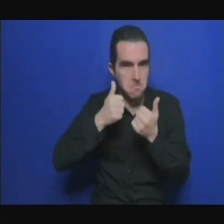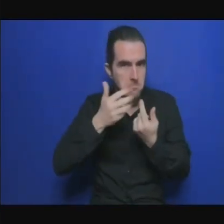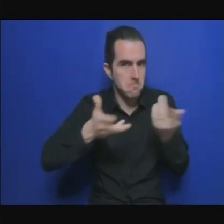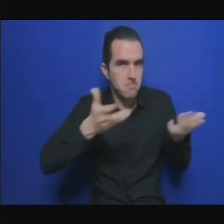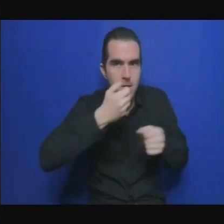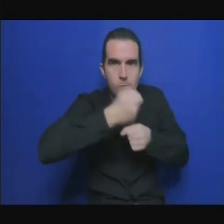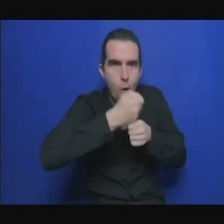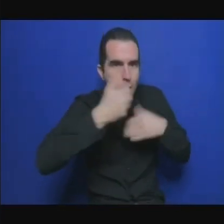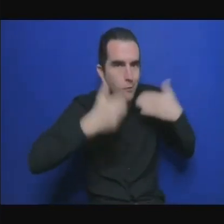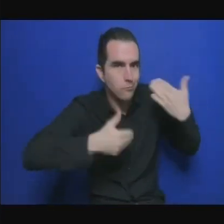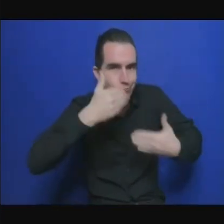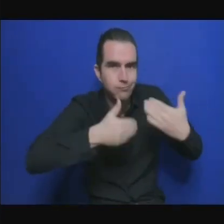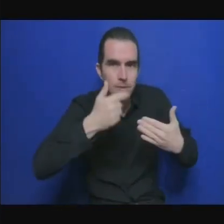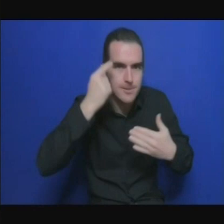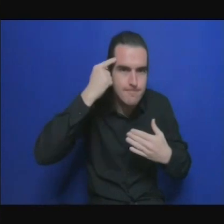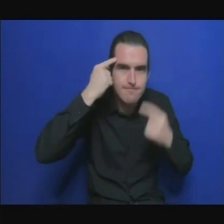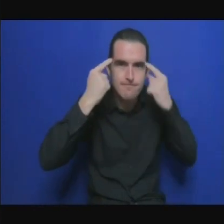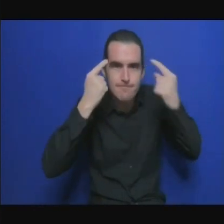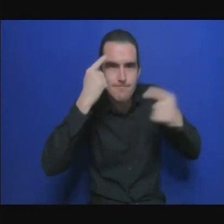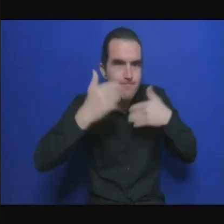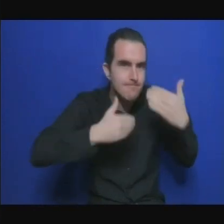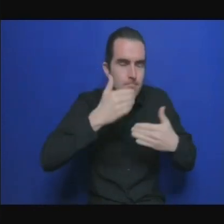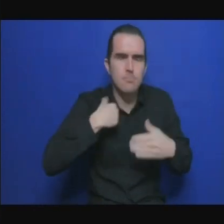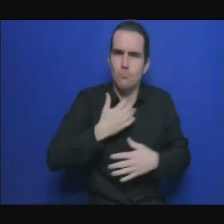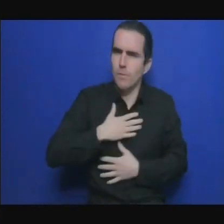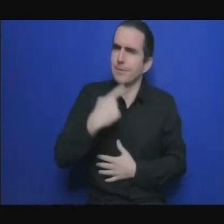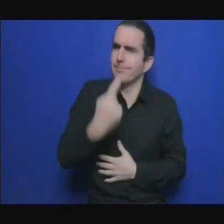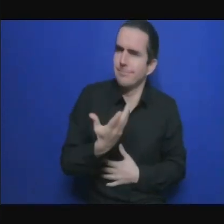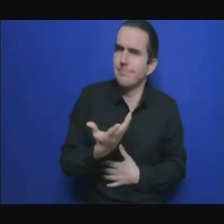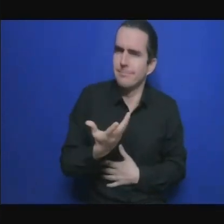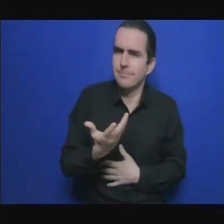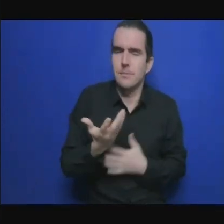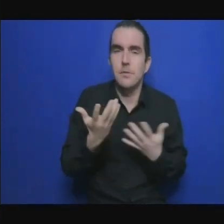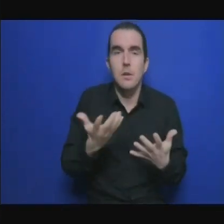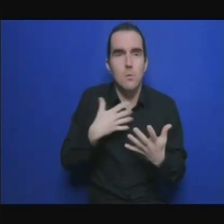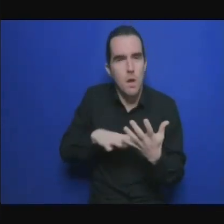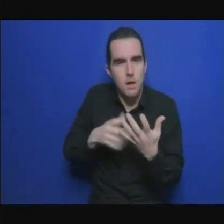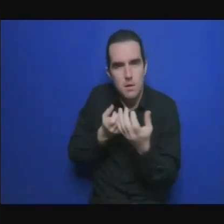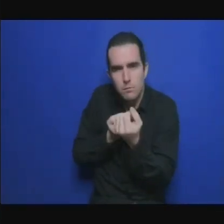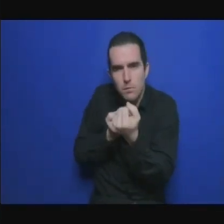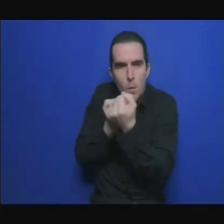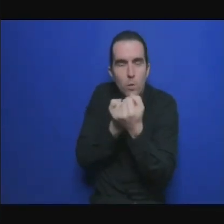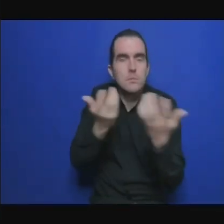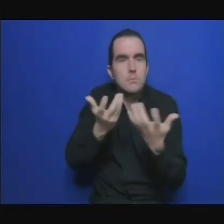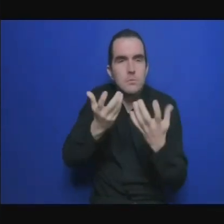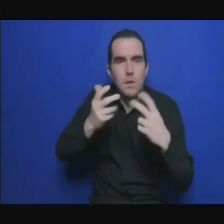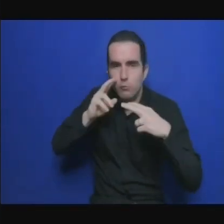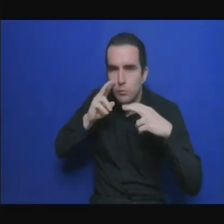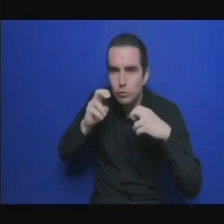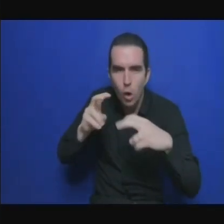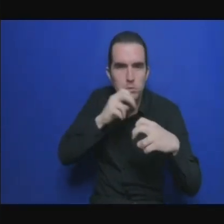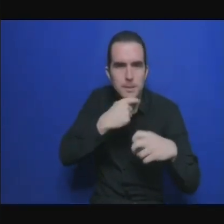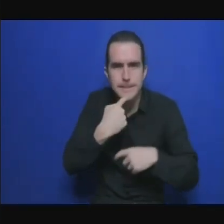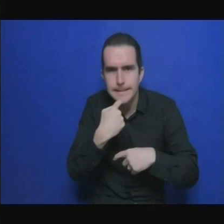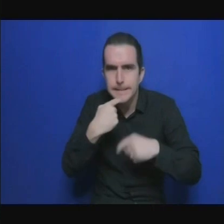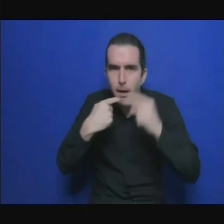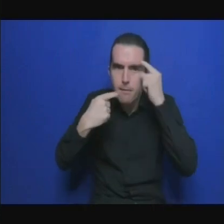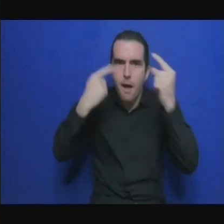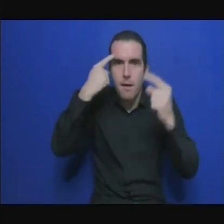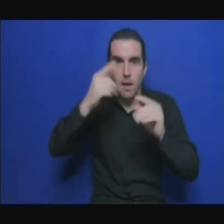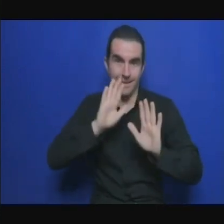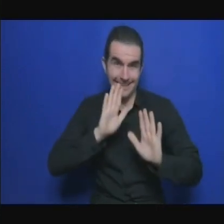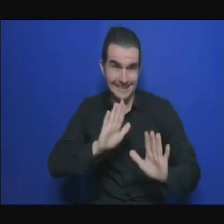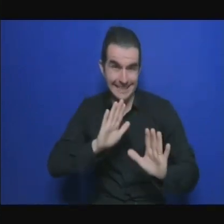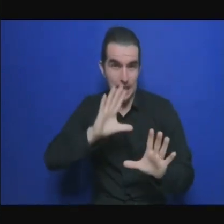notamment dans le domaine de tout ce qui est biométhanisation et dans le domaine de l'hydrogène vert par exemple voilà